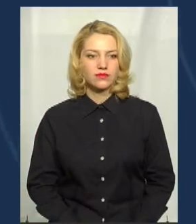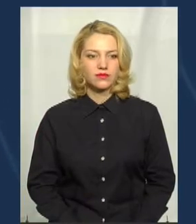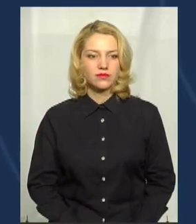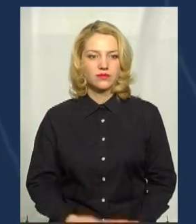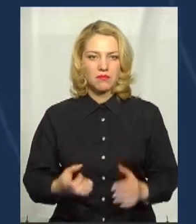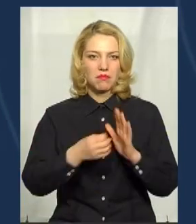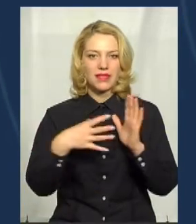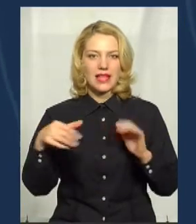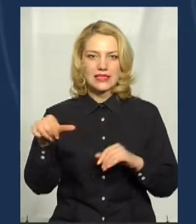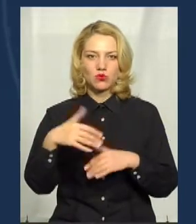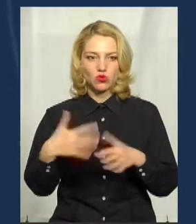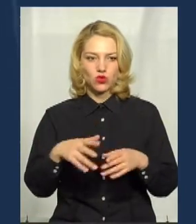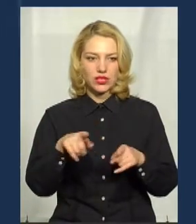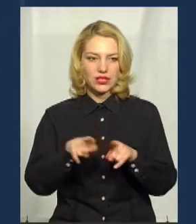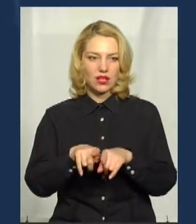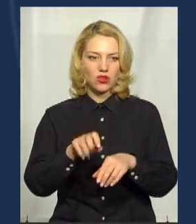А хто затримав?